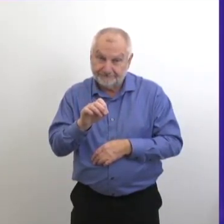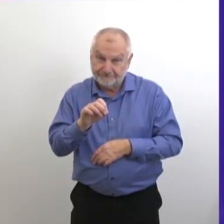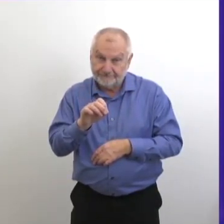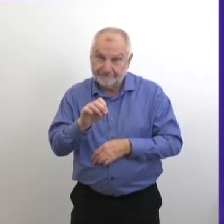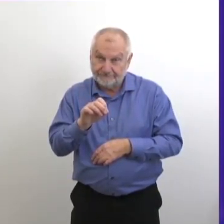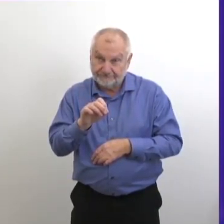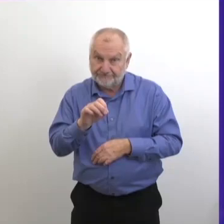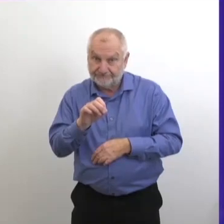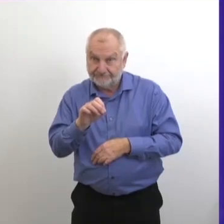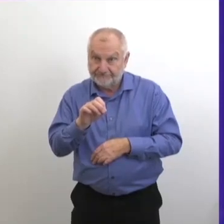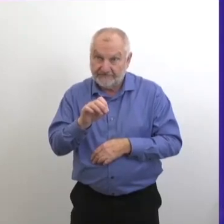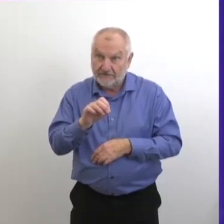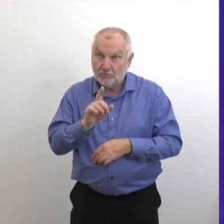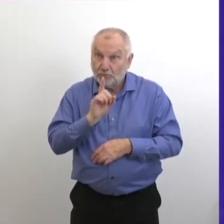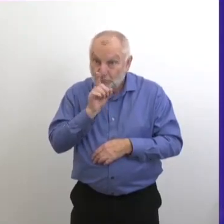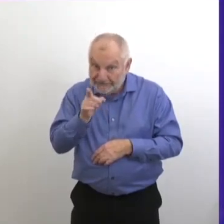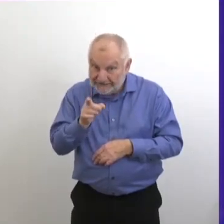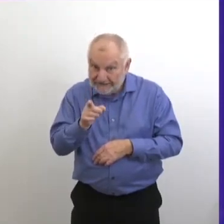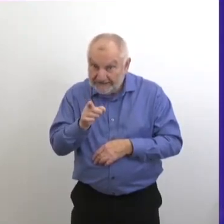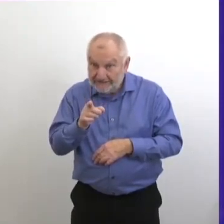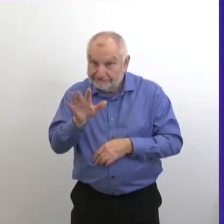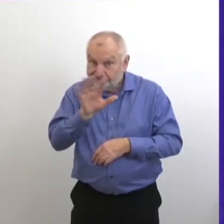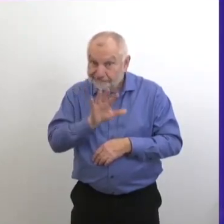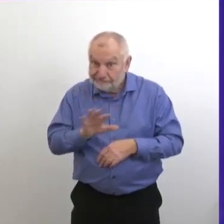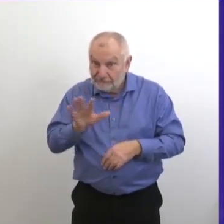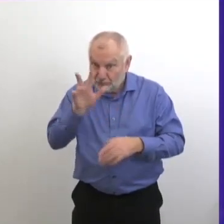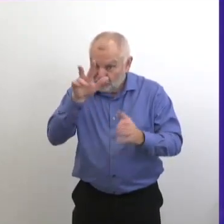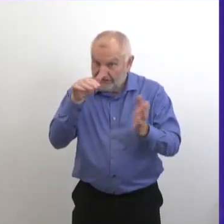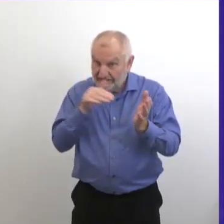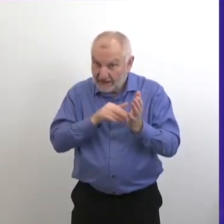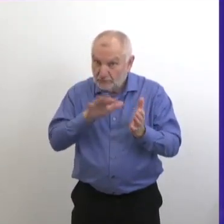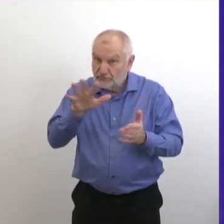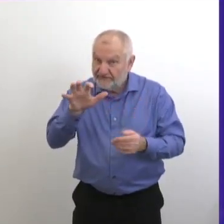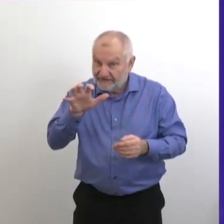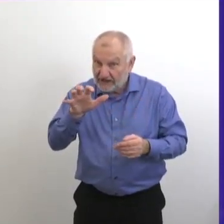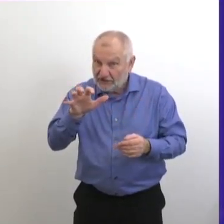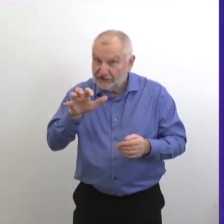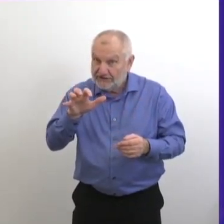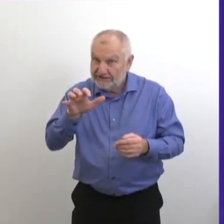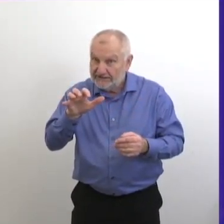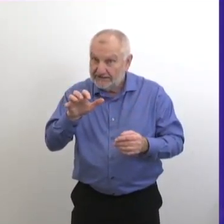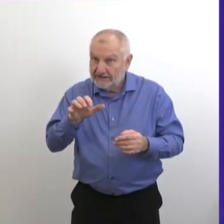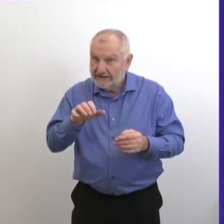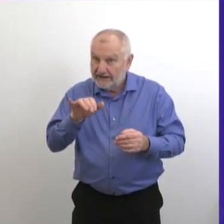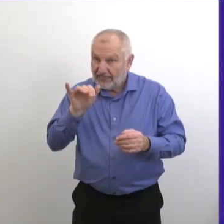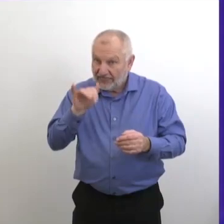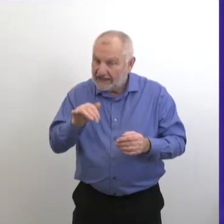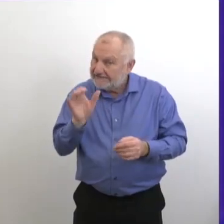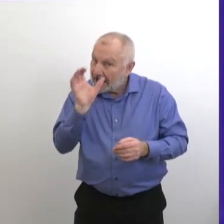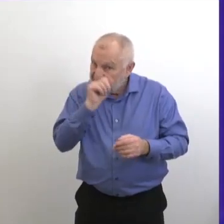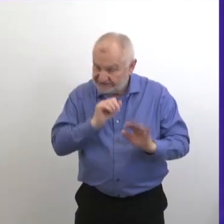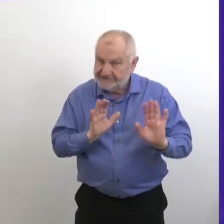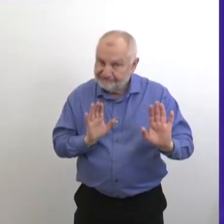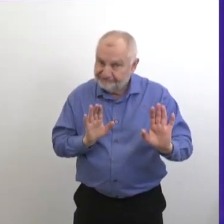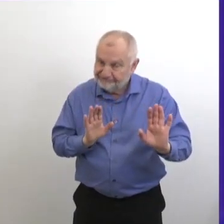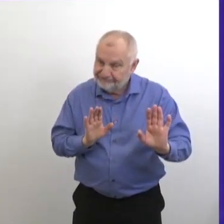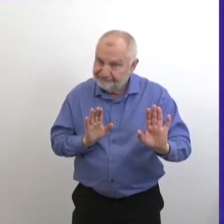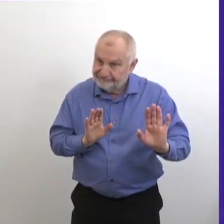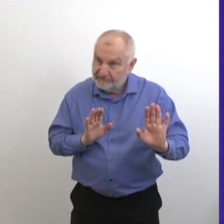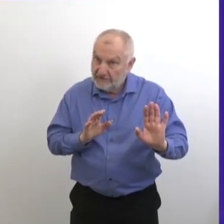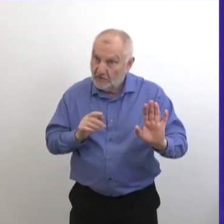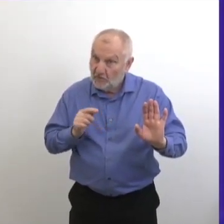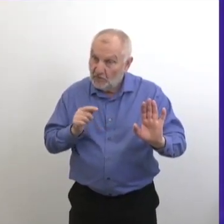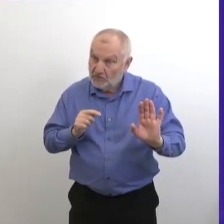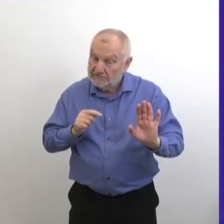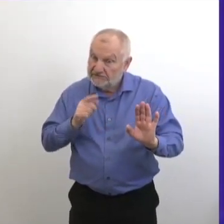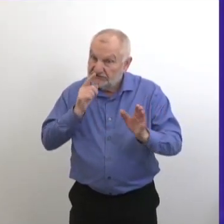Alors qu'en fait, ça devrait être au niveau de 3500 à peu près. Alors, ça,'est vraiment une estimation très, très arrondie. Lorsqu'on parle de